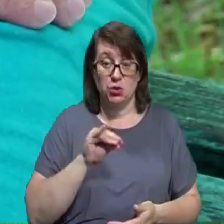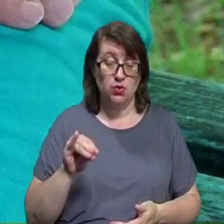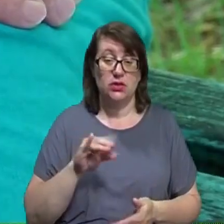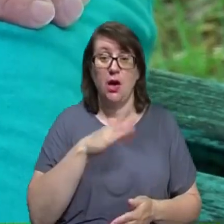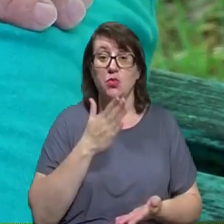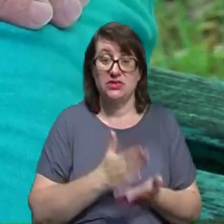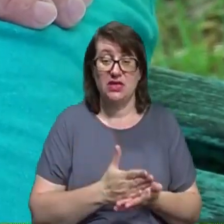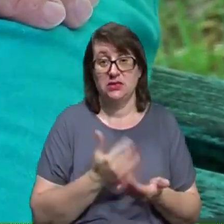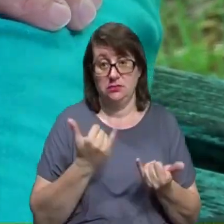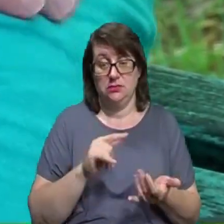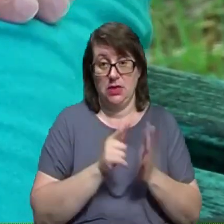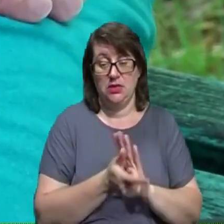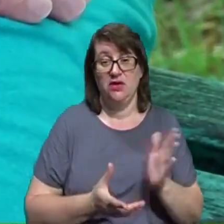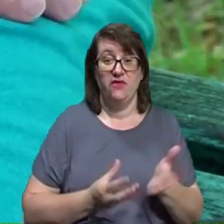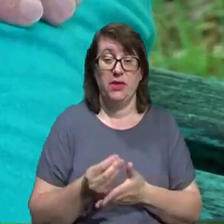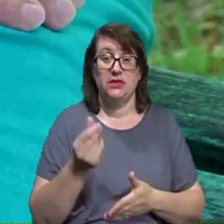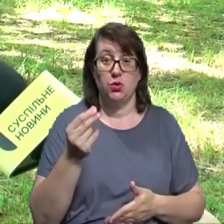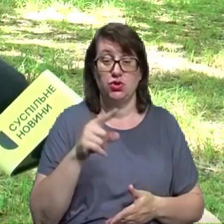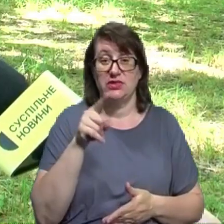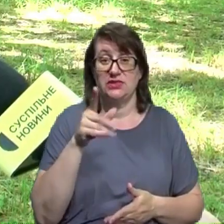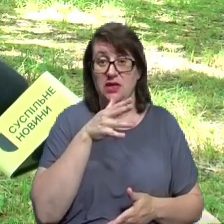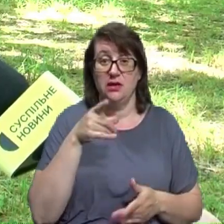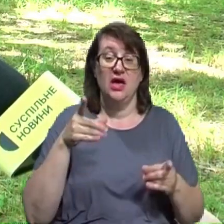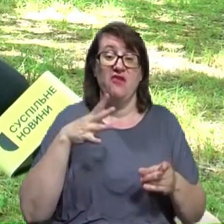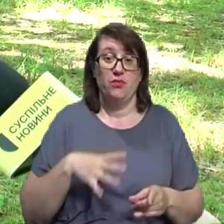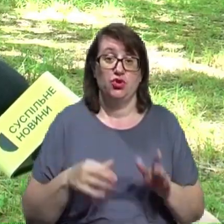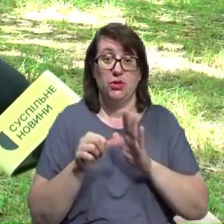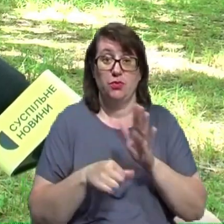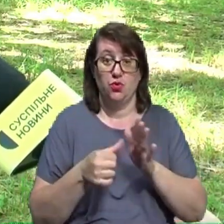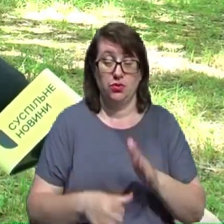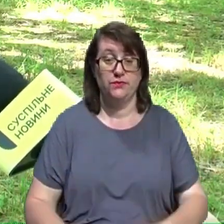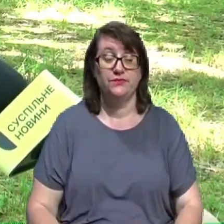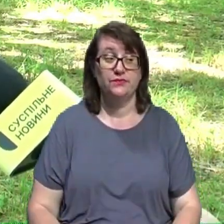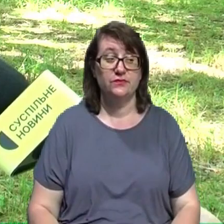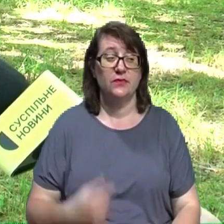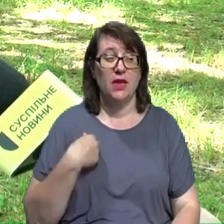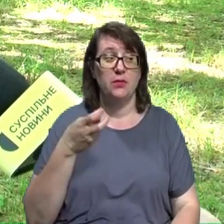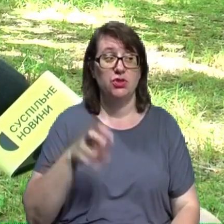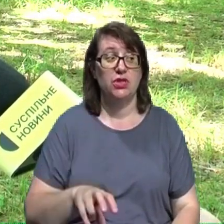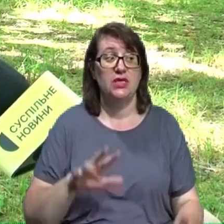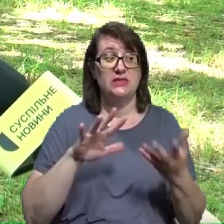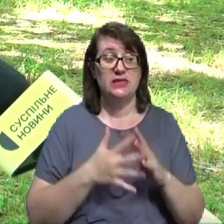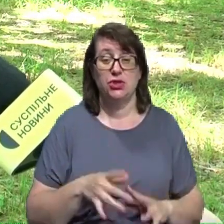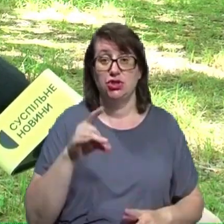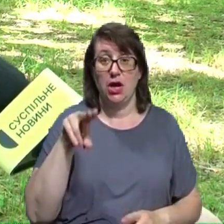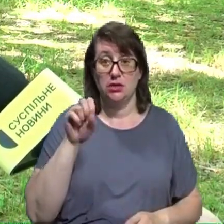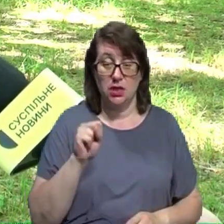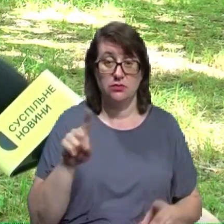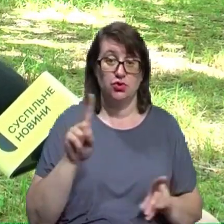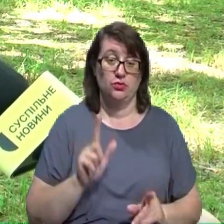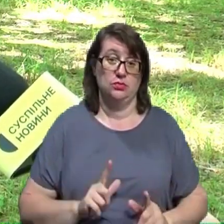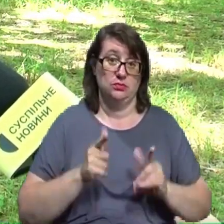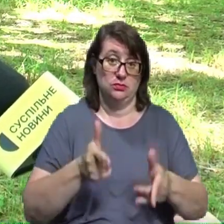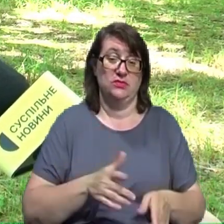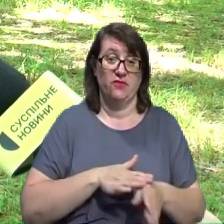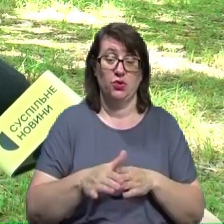та виплатити її гроші за вимушений прогул. Я прийшла в селищну раду, щоб приступити до виконання своїх